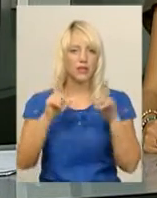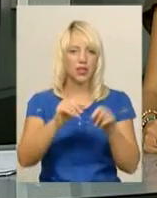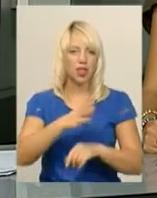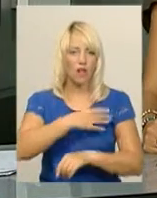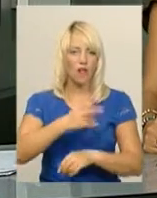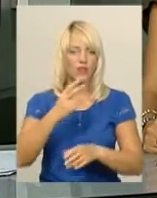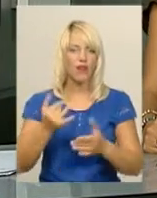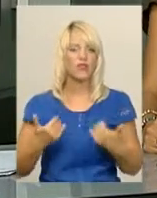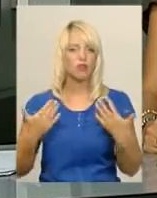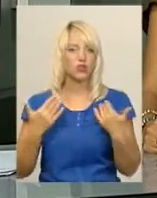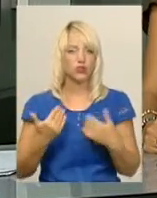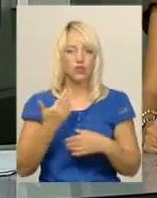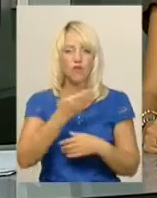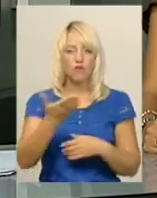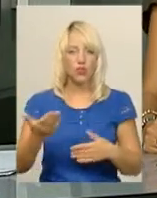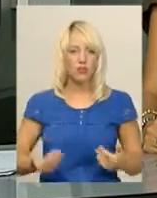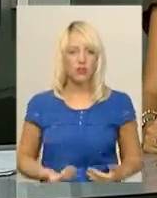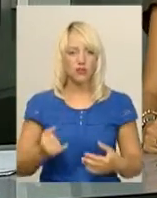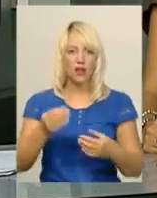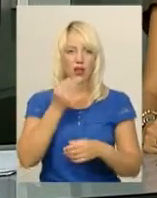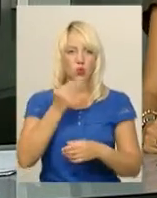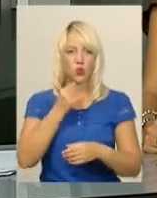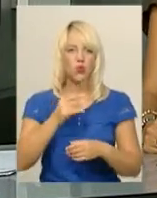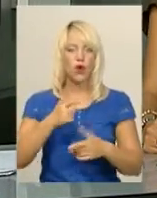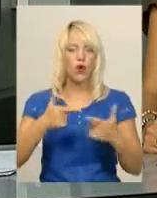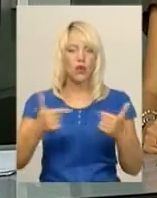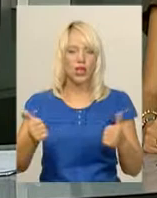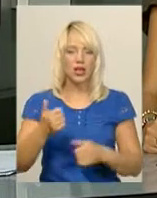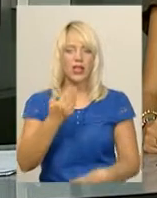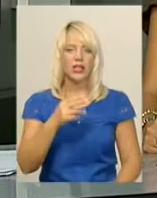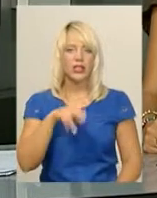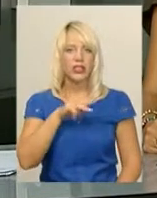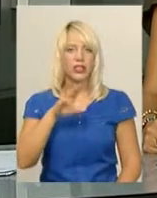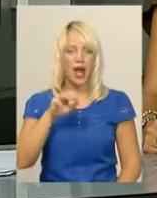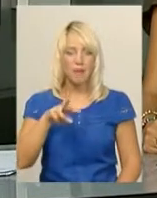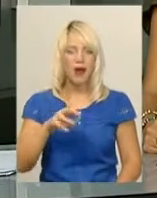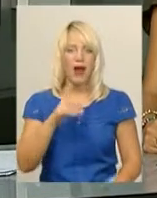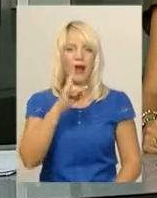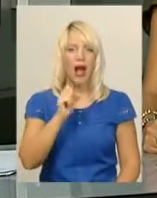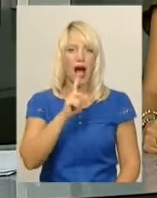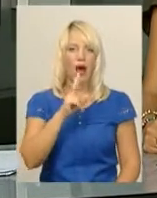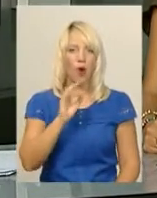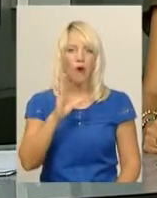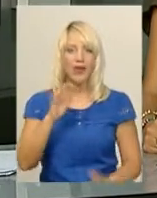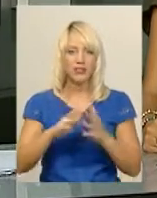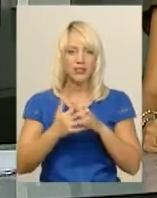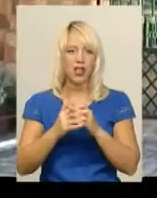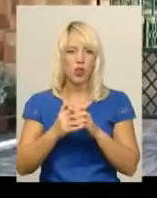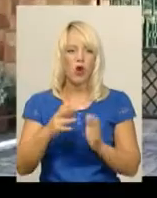відпочинок. Вони проживали та хачувалися у готелі «Джем» у селі Раковець на Львівщині. Подробиці – далі в сюжеті.